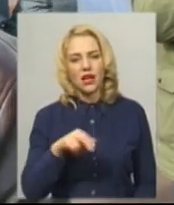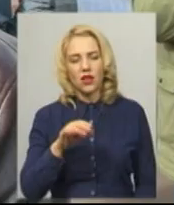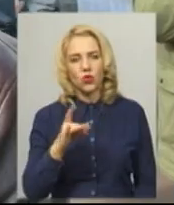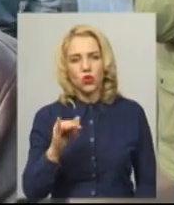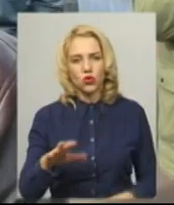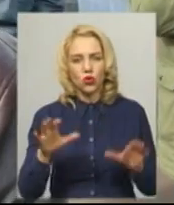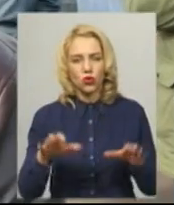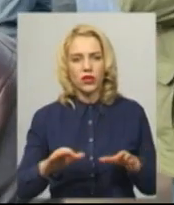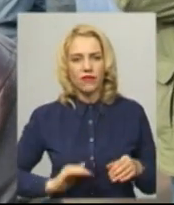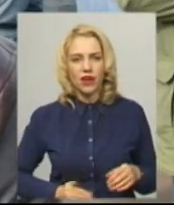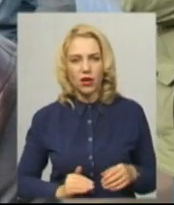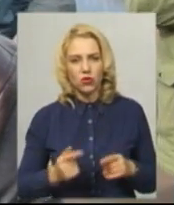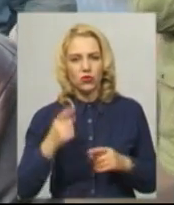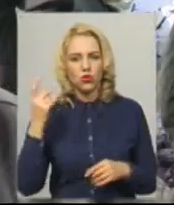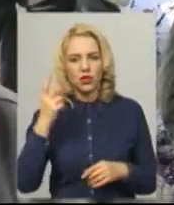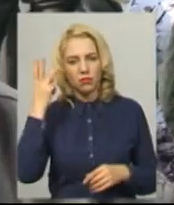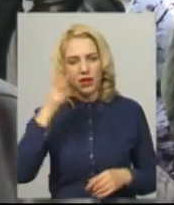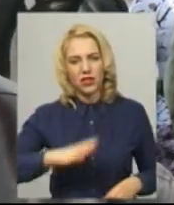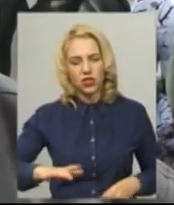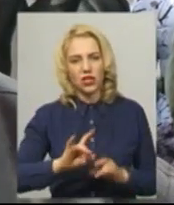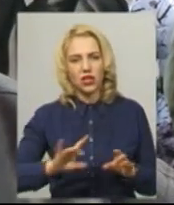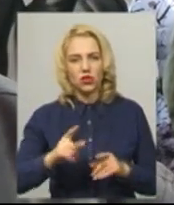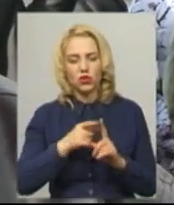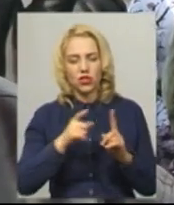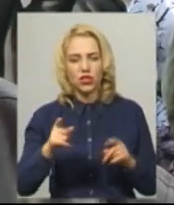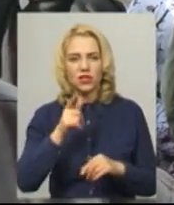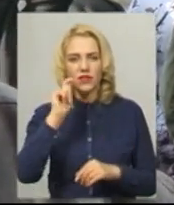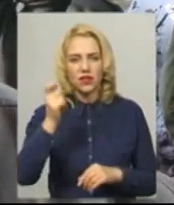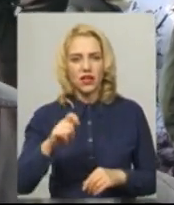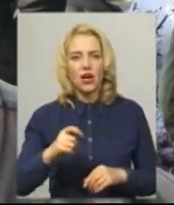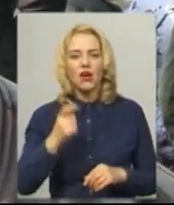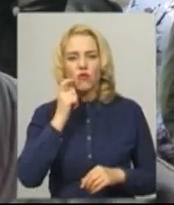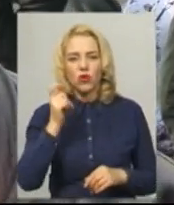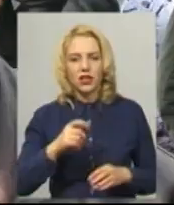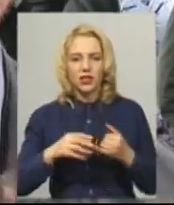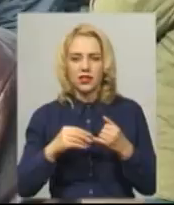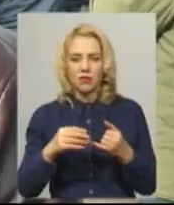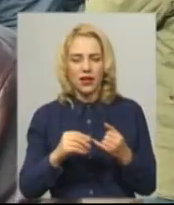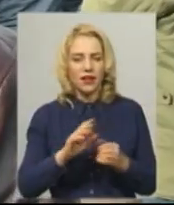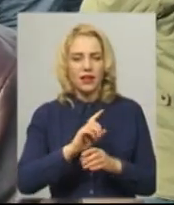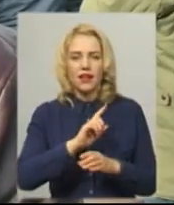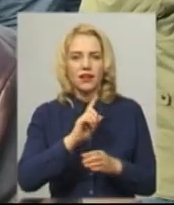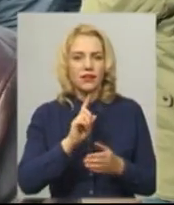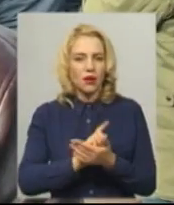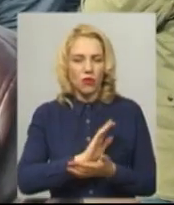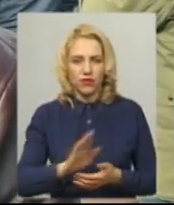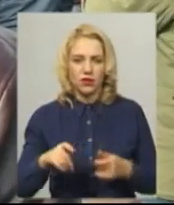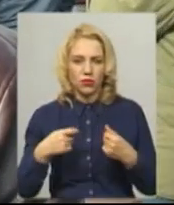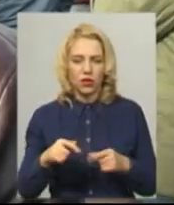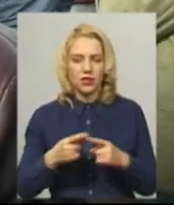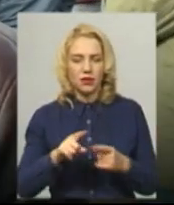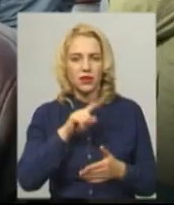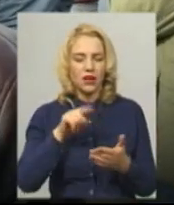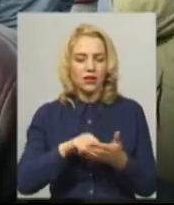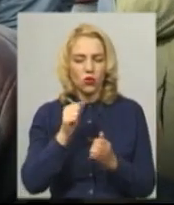голова фермерського господарства з Хмельниччини, каже, що на час війни в Україні земля продаватись не повинна. Це питання кожного українця.